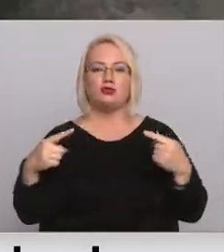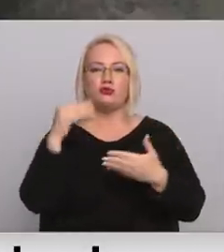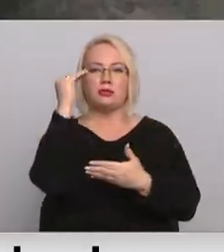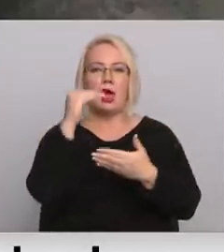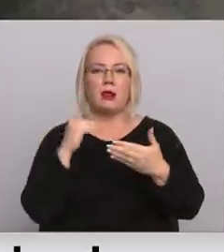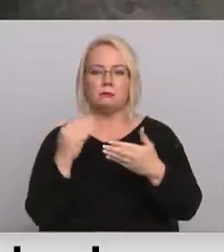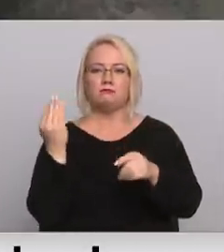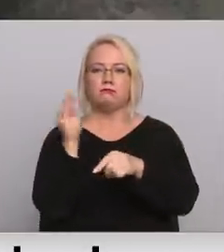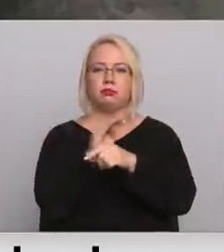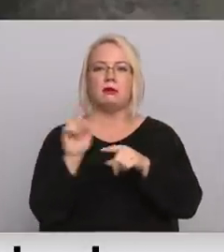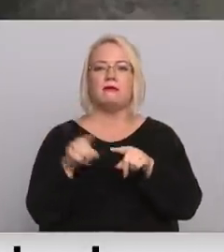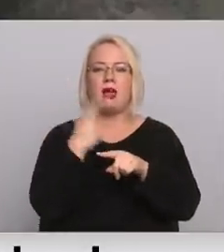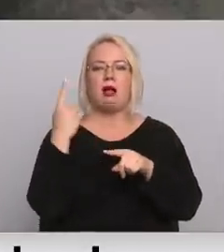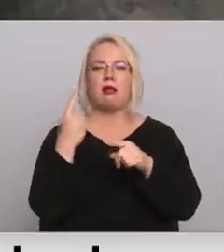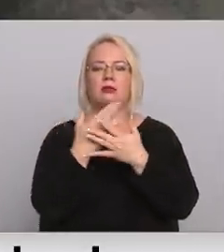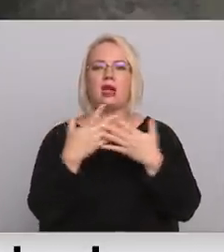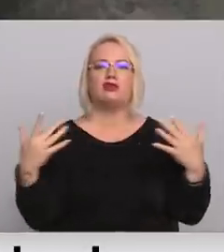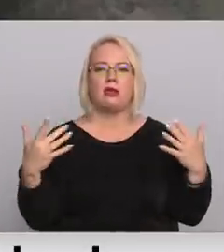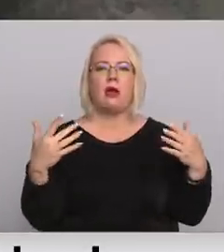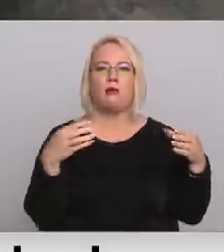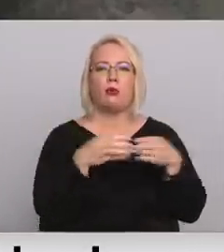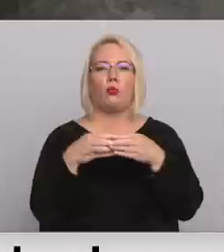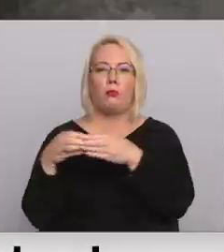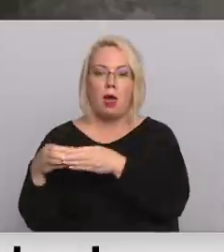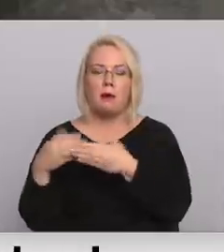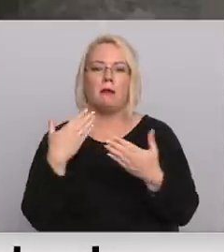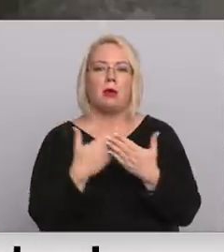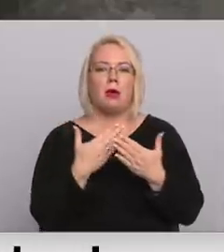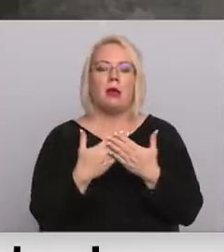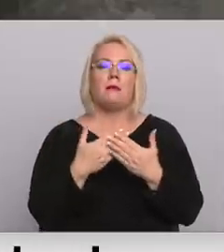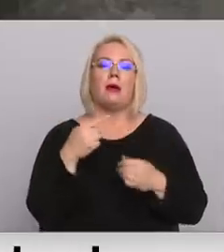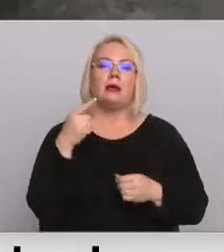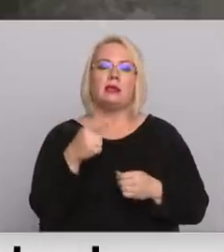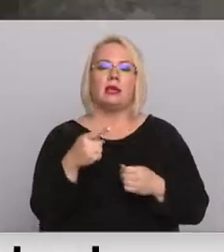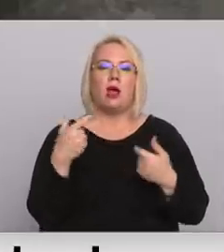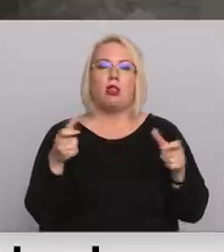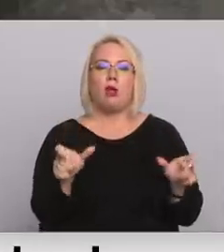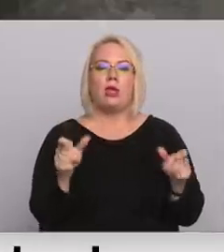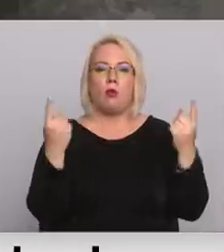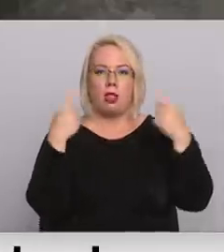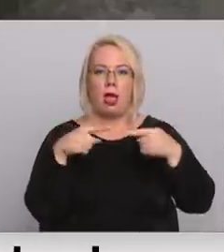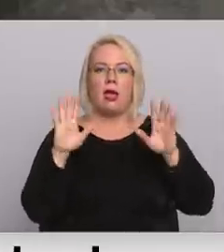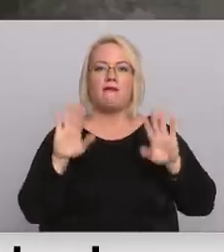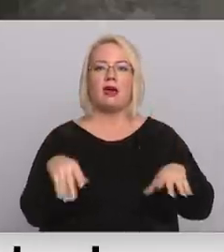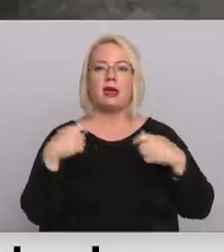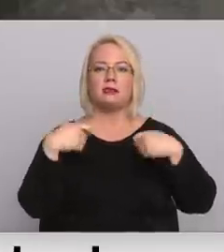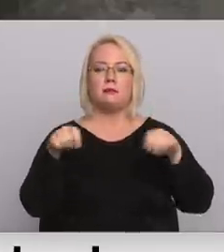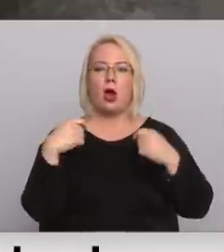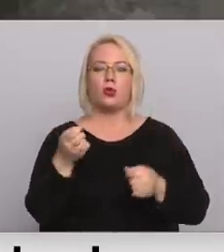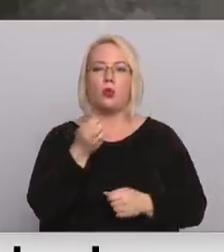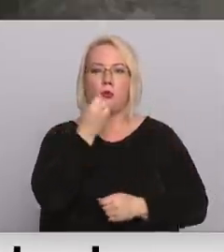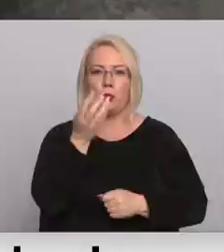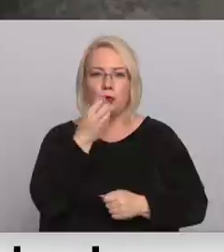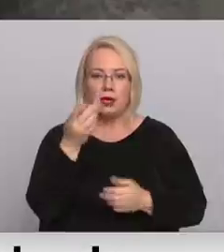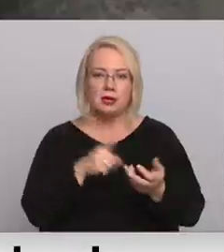papildināts ar vēl dažādām kategorijām. Proti šīta lockdown laikā varēs tirgot arī ziedus,